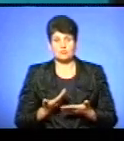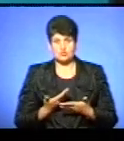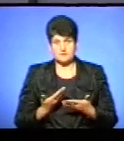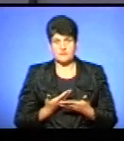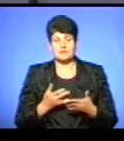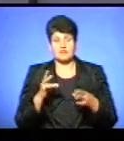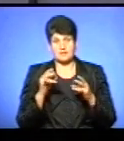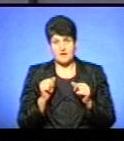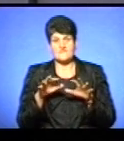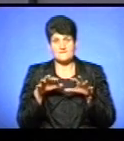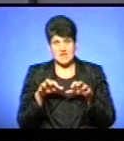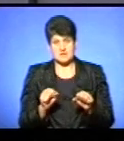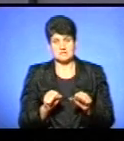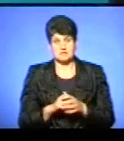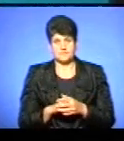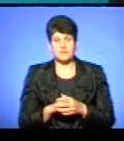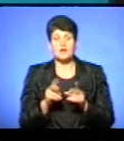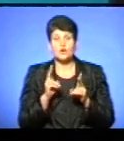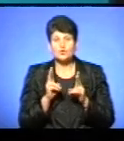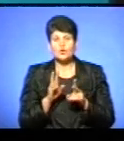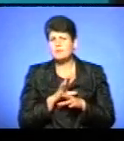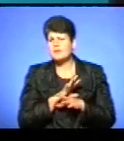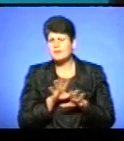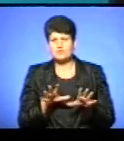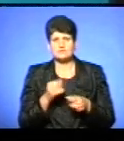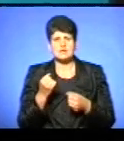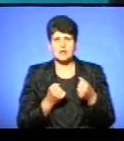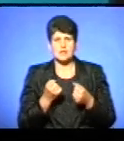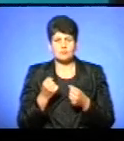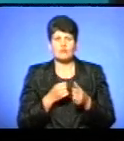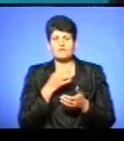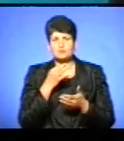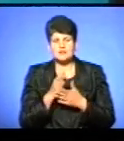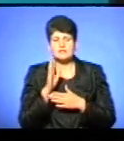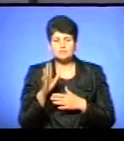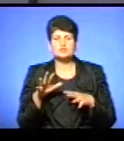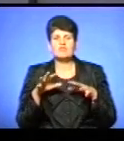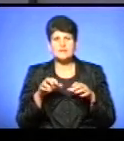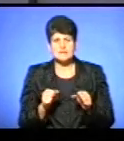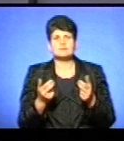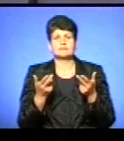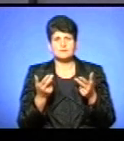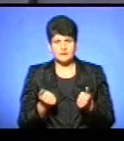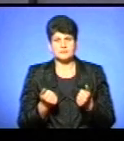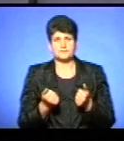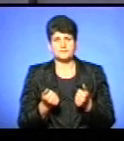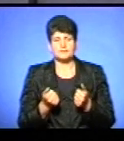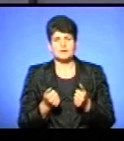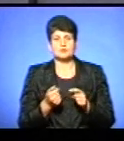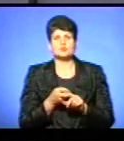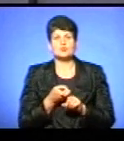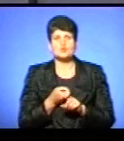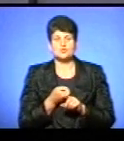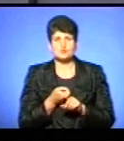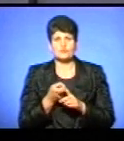є в наших базах. Тобто, хто би не був за кермом, відповідати буде власник? Відповідальність буде так. Також стосовно